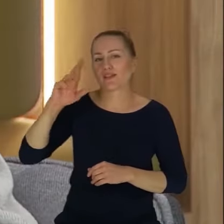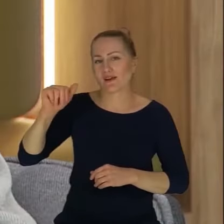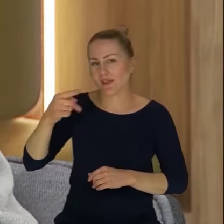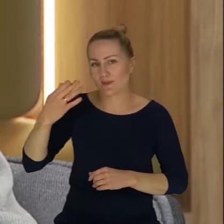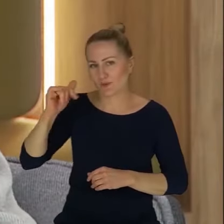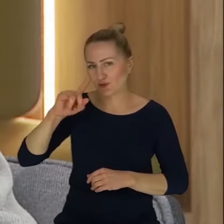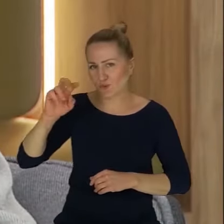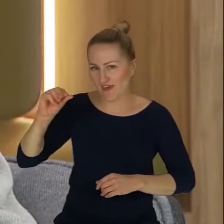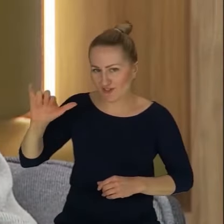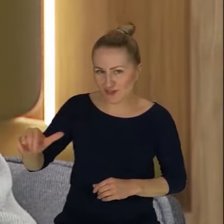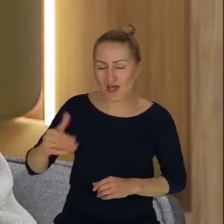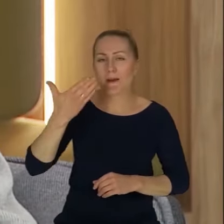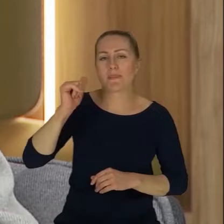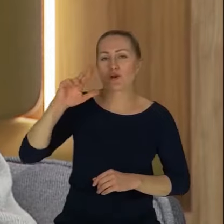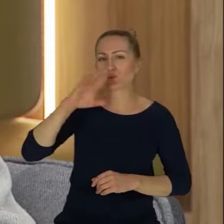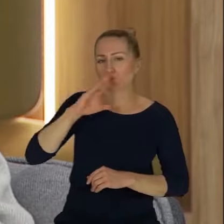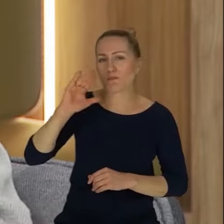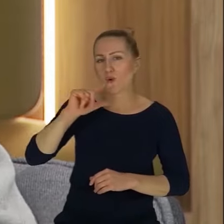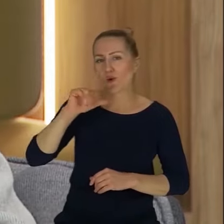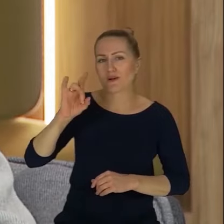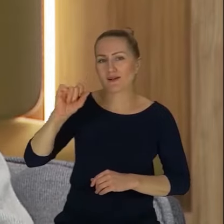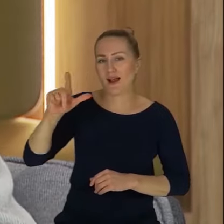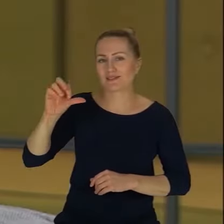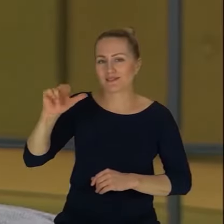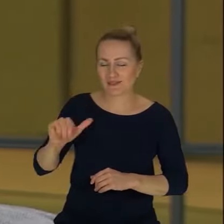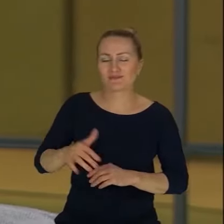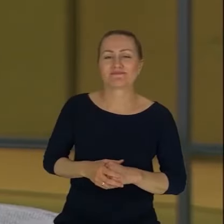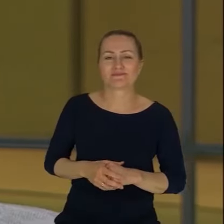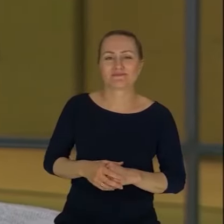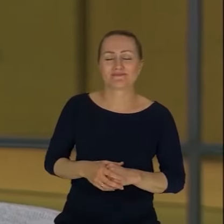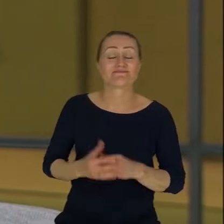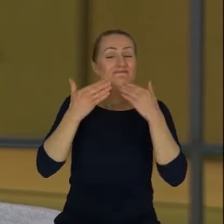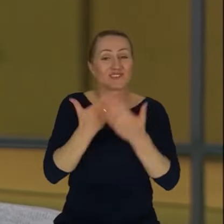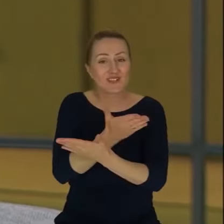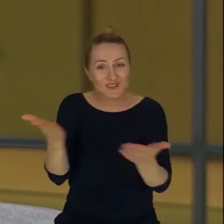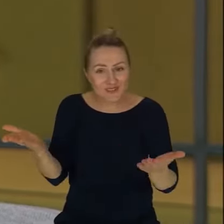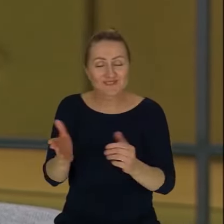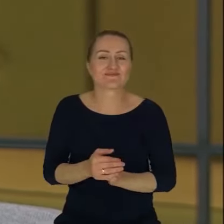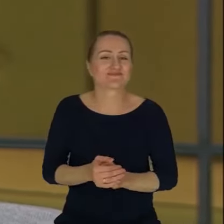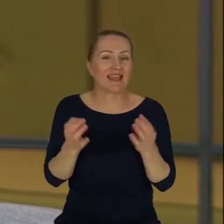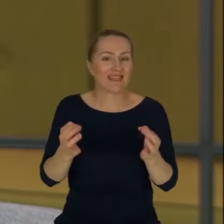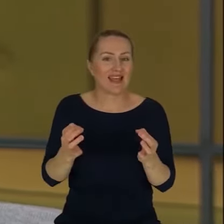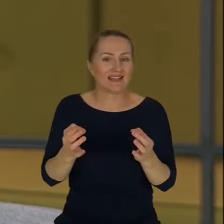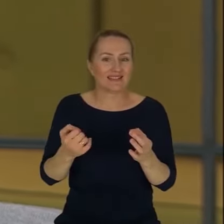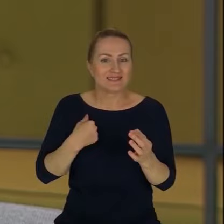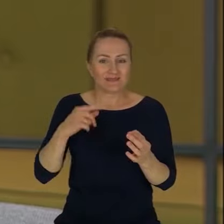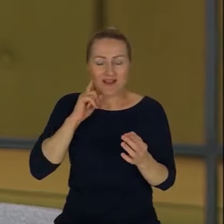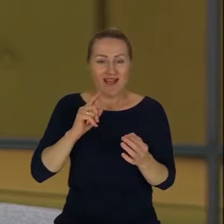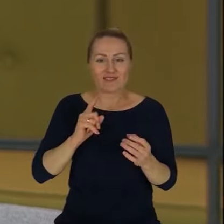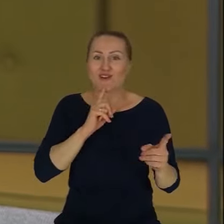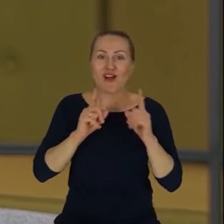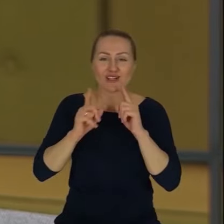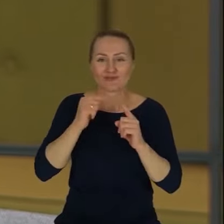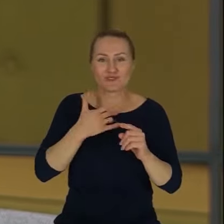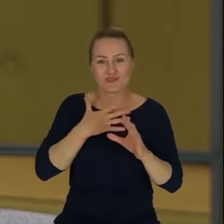Bugalski, K3 Podcast o dobrym życiu. Dziękuję Wam ślicznie i teraz tak, ja tak się wciągnąłem w tę rozmowę, że teraz poproszę